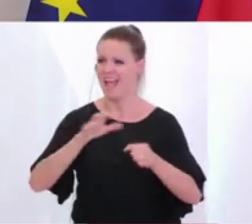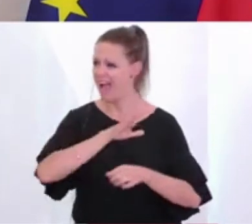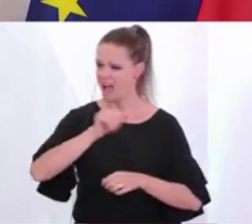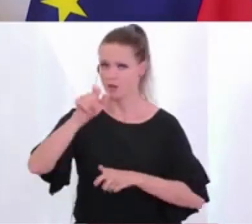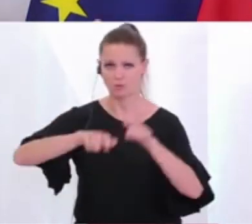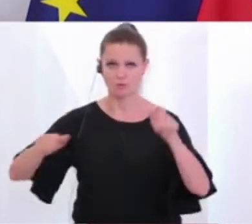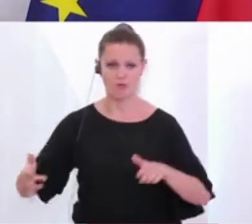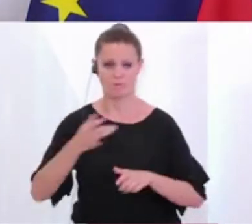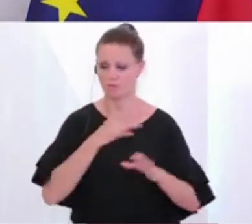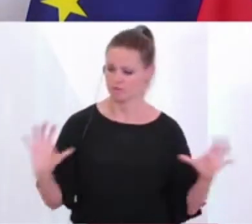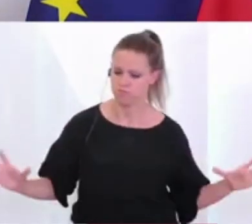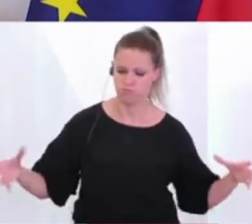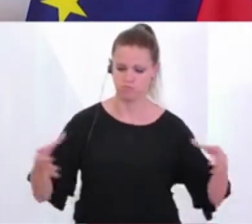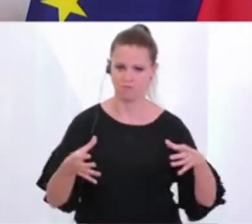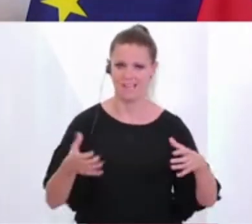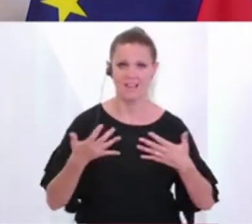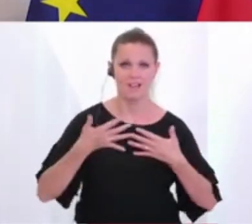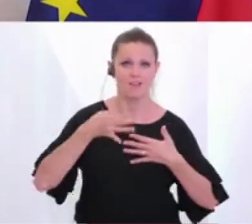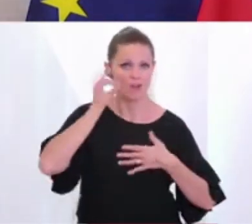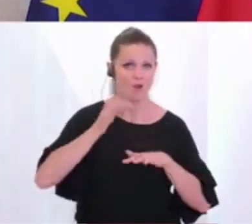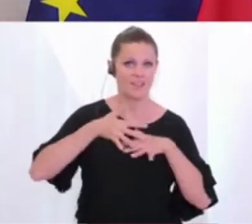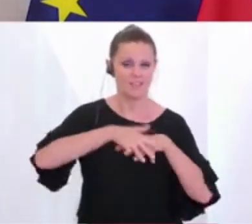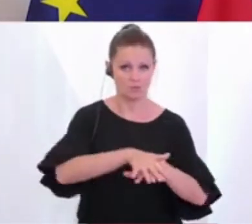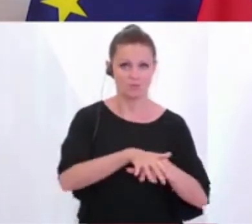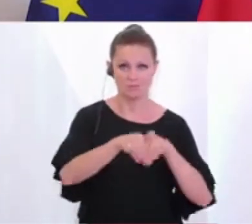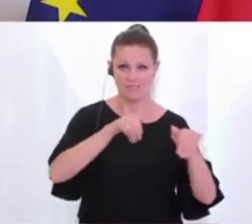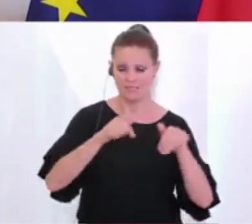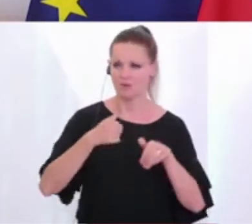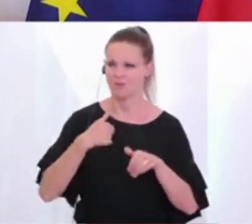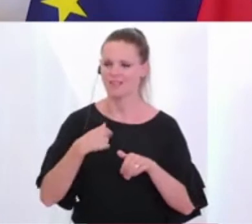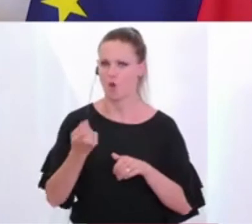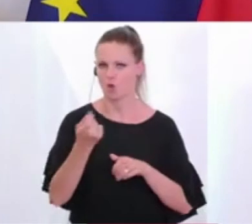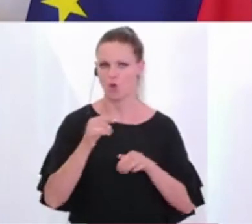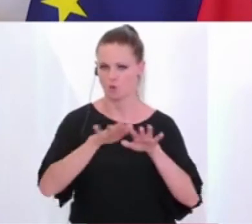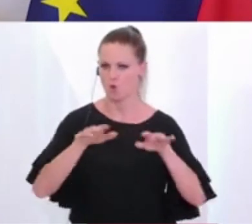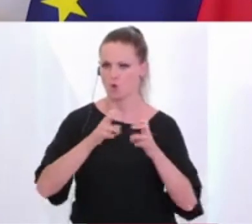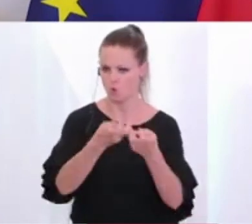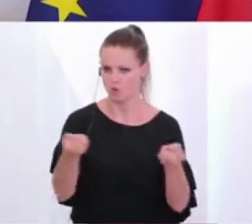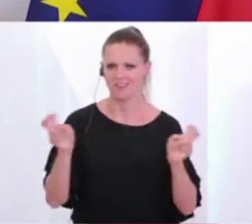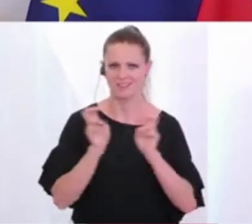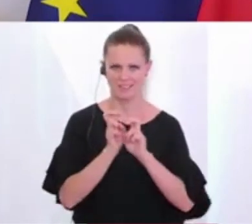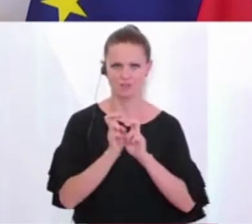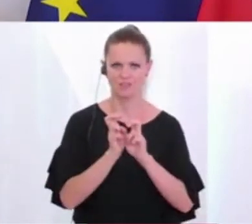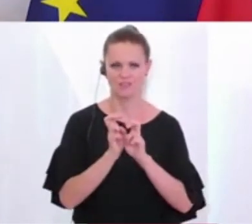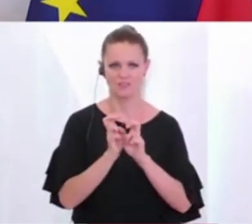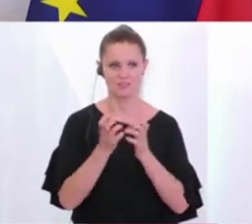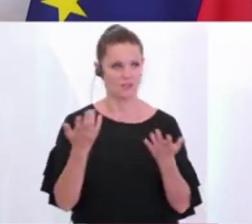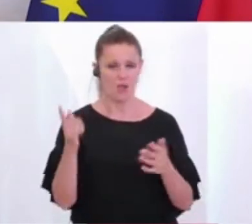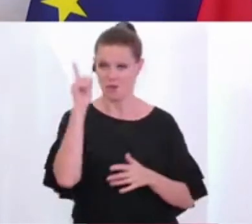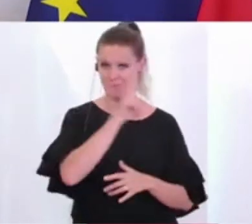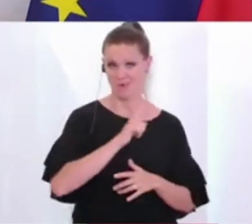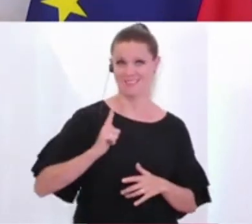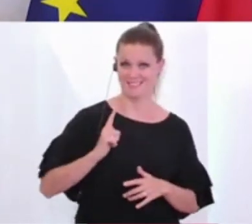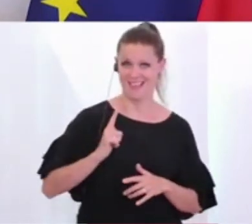Betroffenen. Die Integrationsministerin und ich werden dazu ja auch einen runden Tisch einberufen, um eben einen systemischen Ansatz zu wählen. Die Polizei